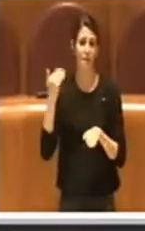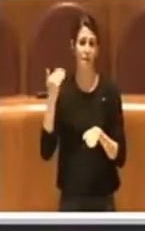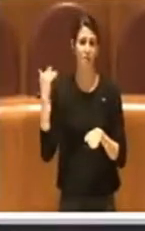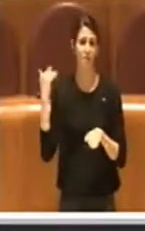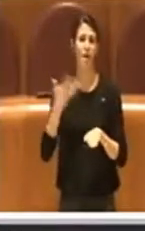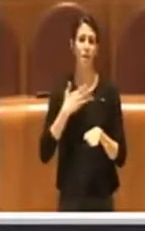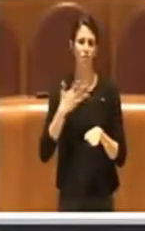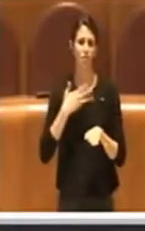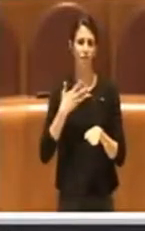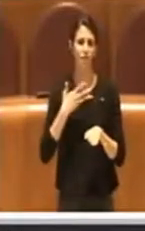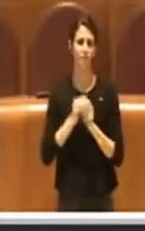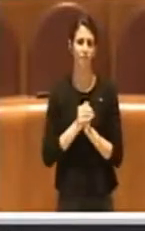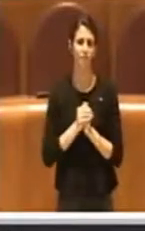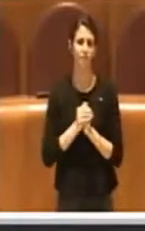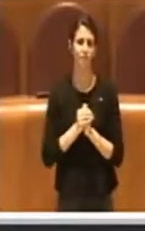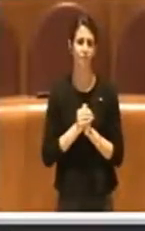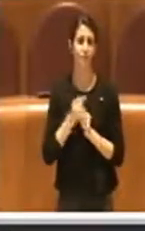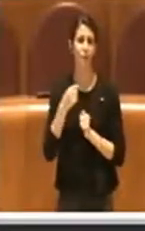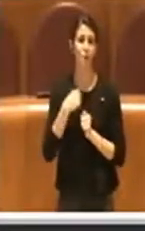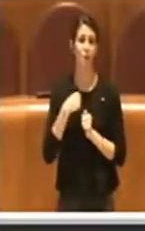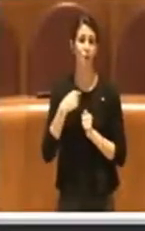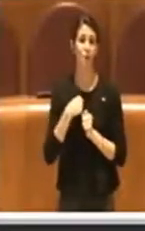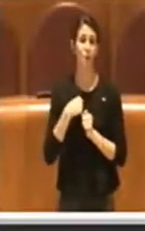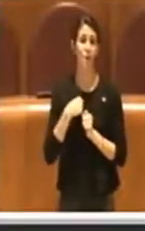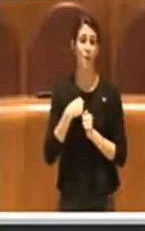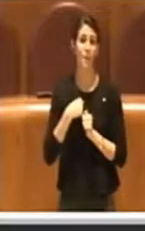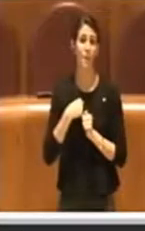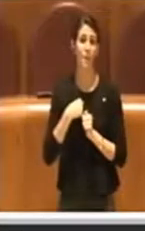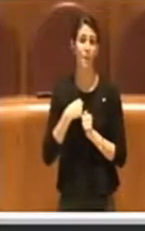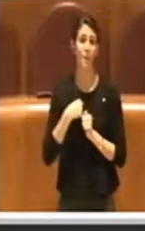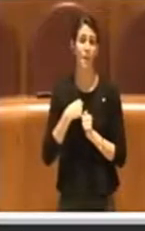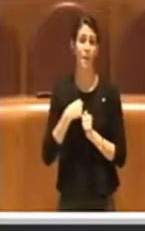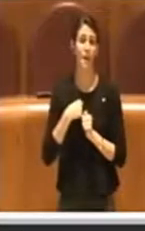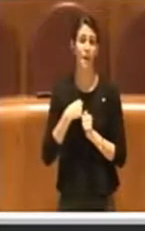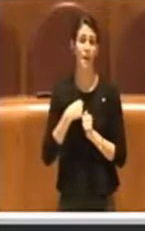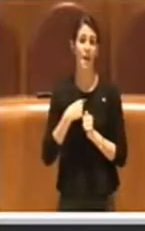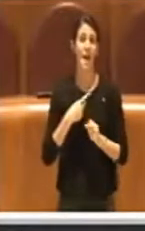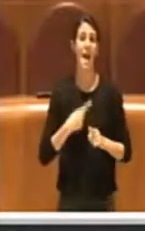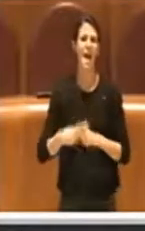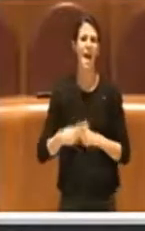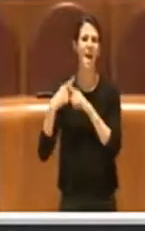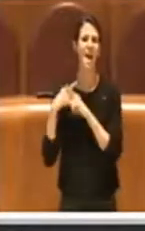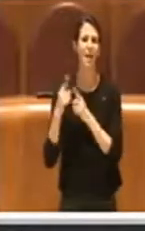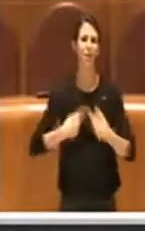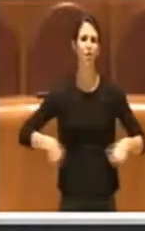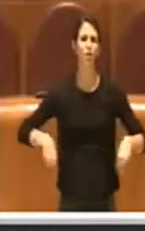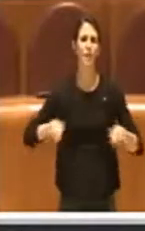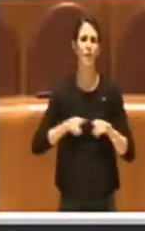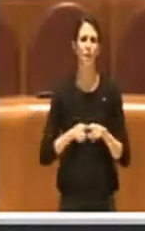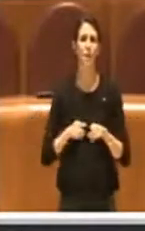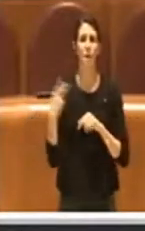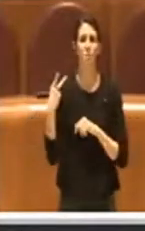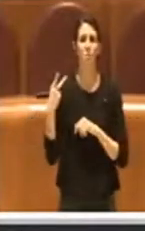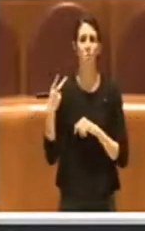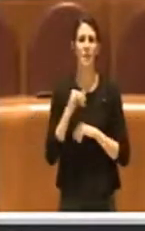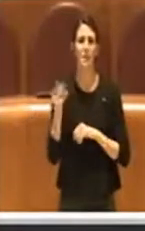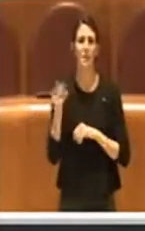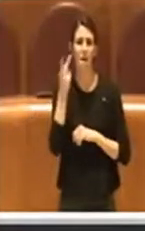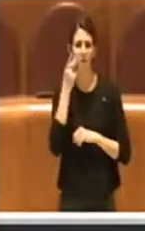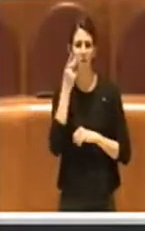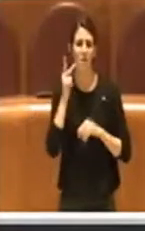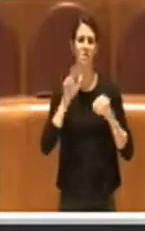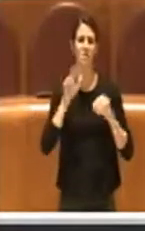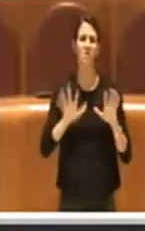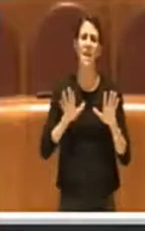passata e io in due anni e mezzo della passata consigliatura forse avrò visto dieci debiti fuori bilancio in due